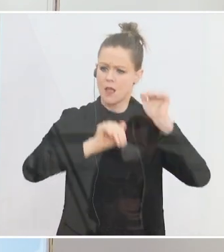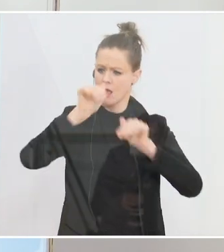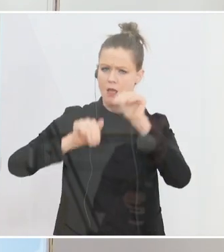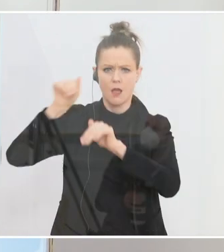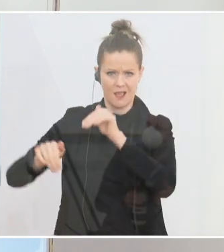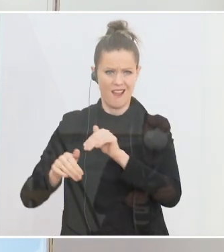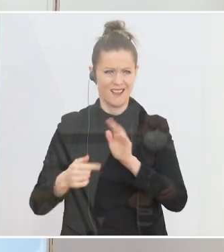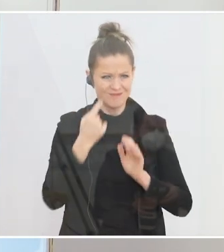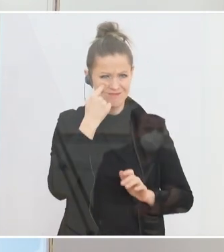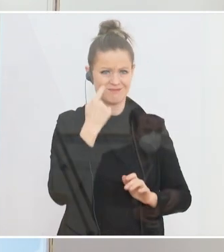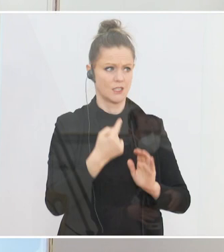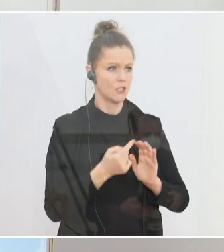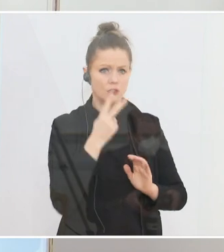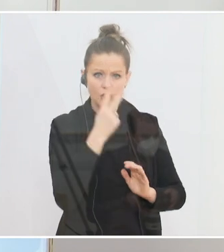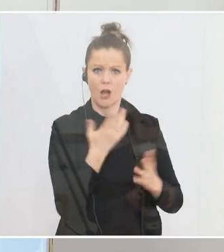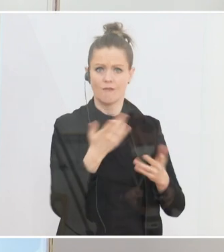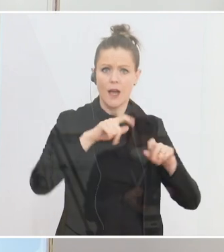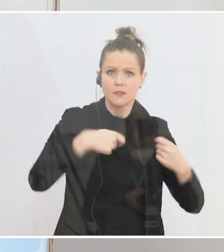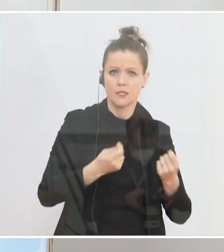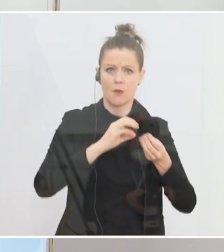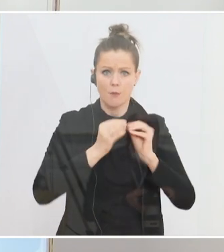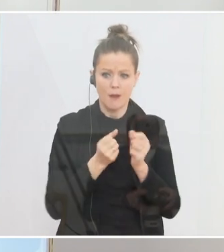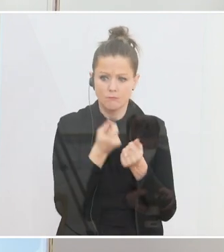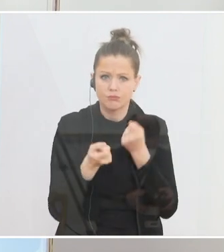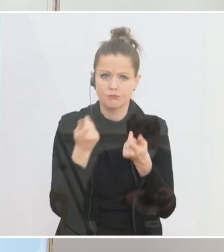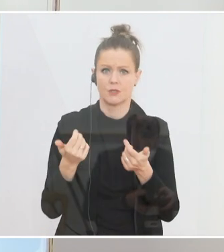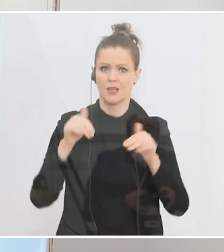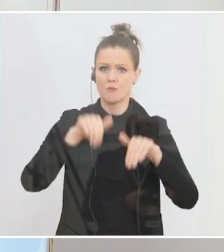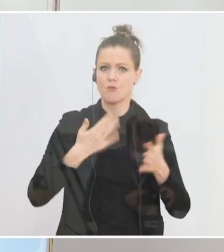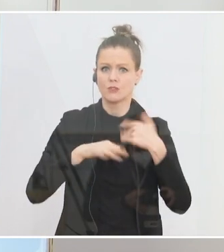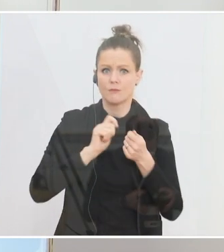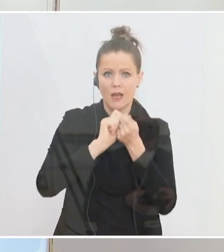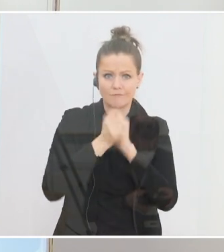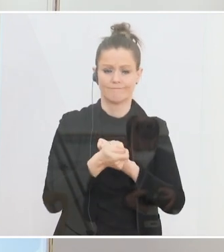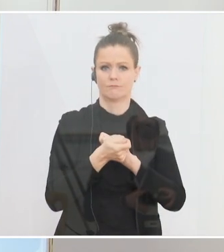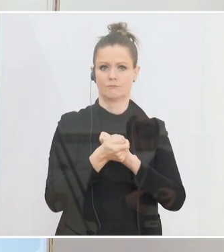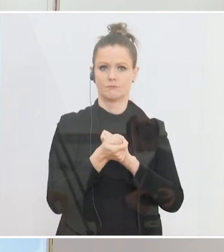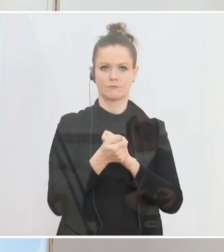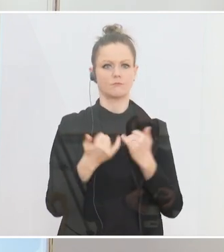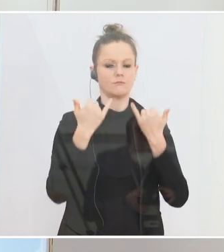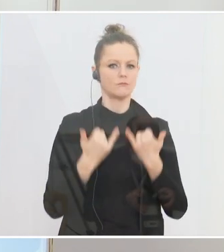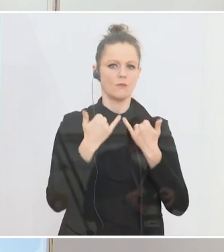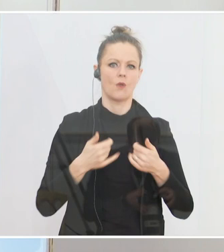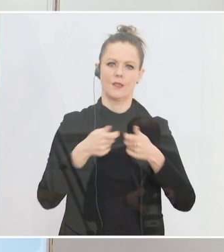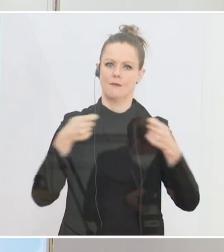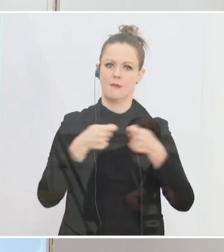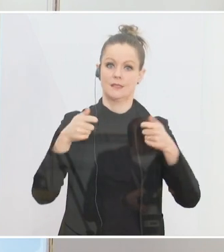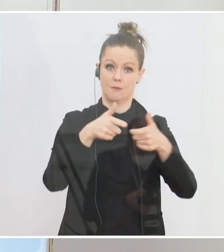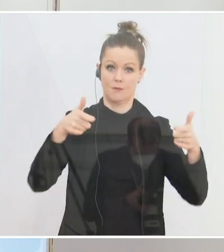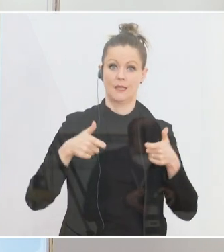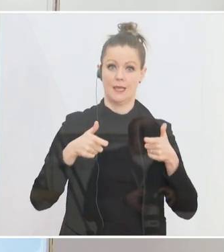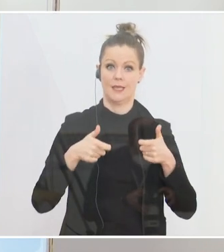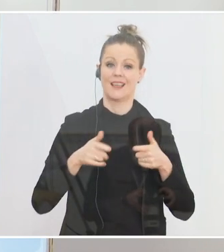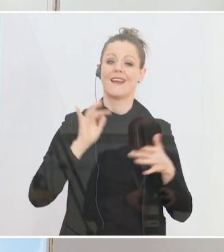haben, die uns dazu aufgefordert haben, hier muss mehr getan werden. Mit dem heutigen Maßnahmenpaket gegen extreme Raserei machen wir